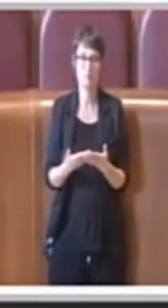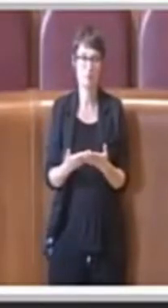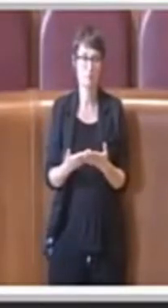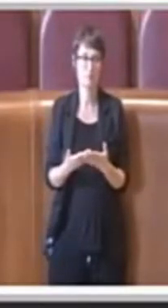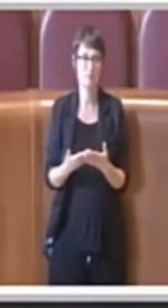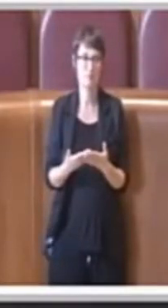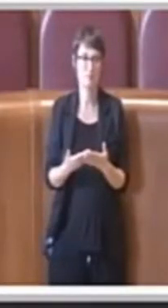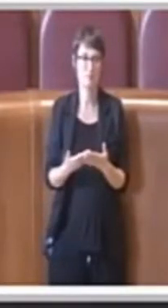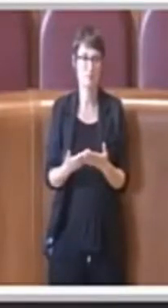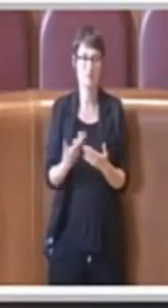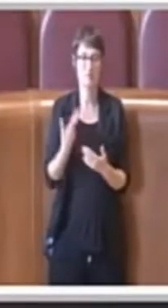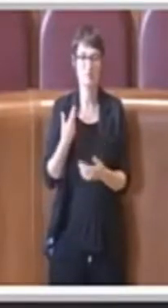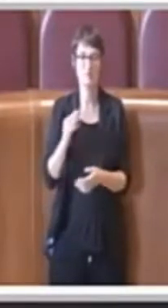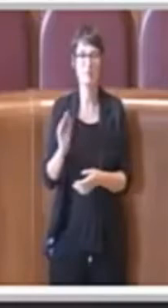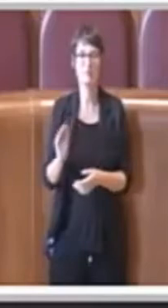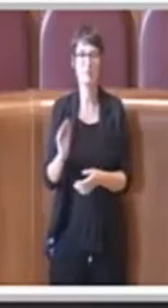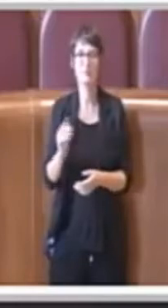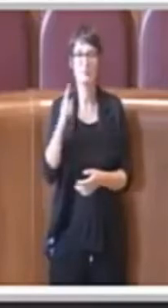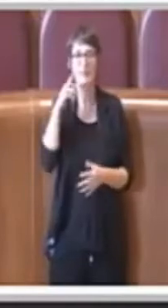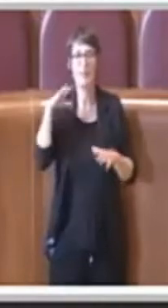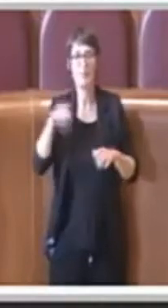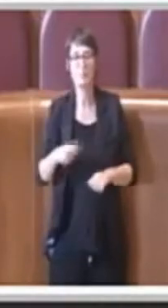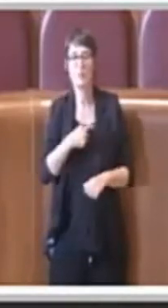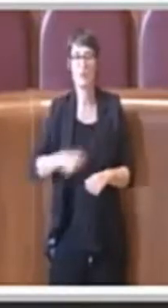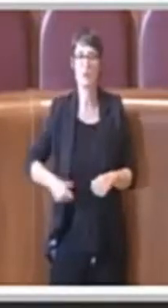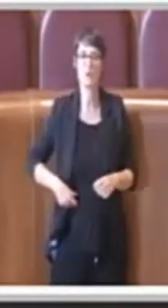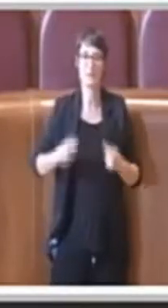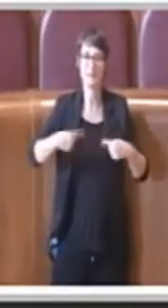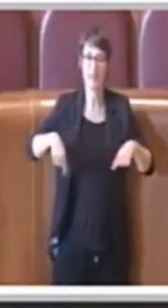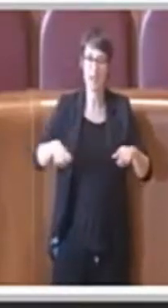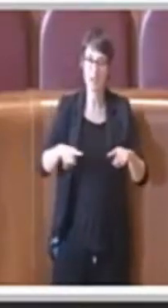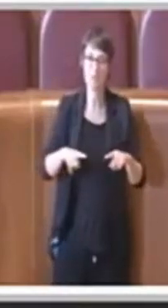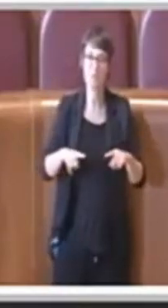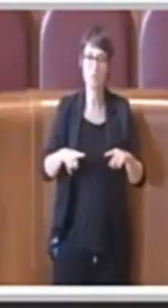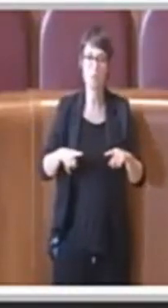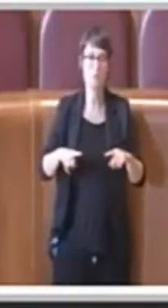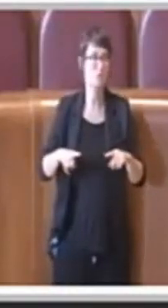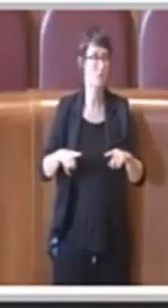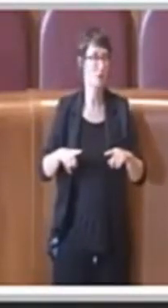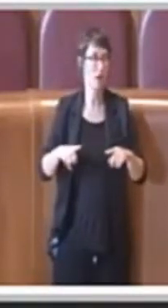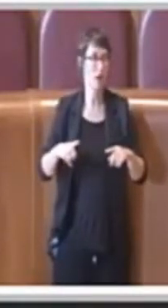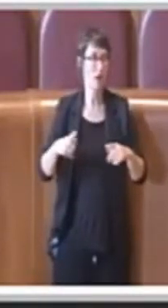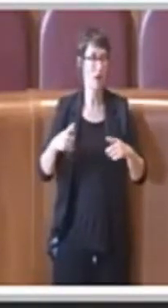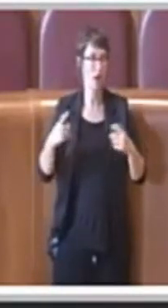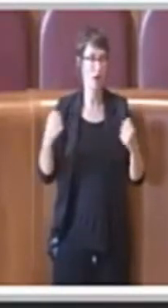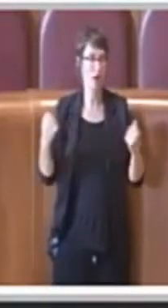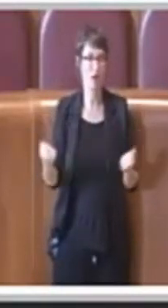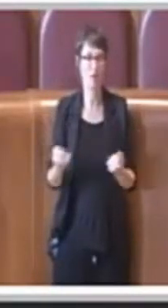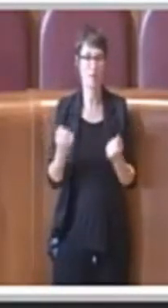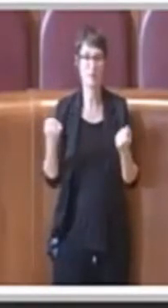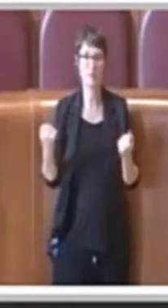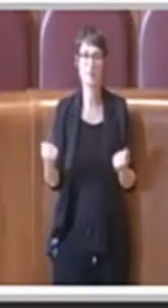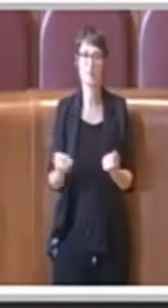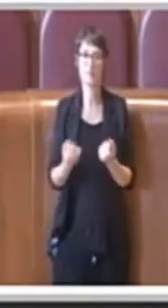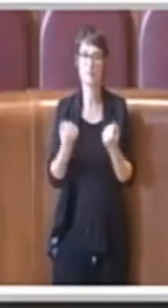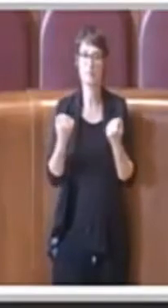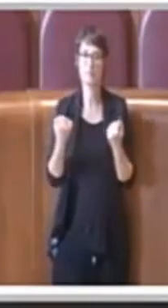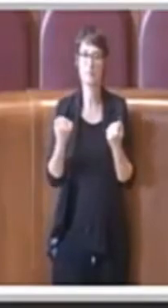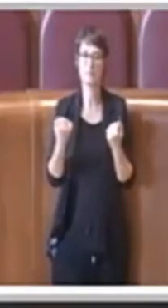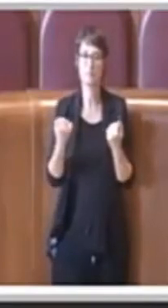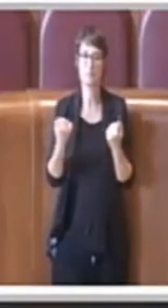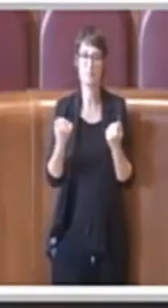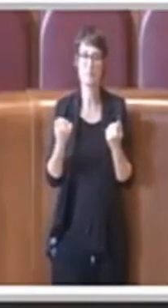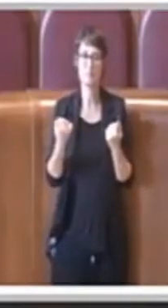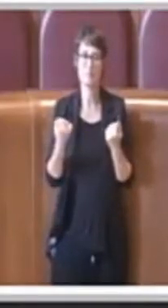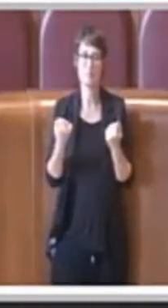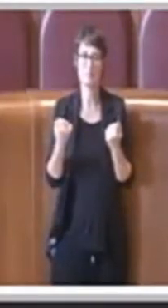alla Sindaca e alla Giunta di attivare una richiesta, di